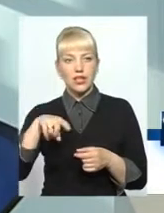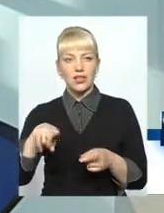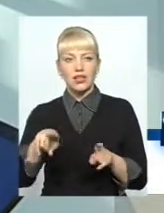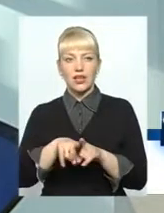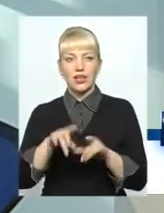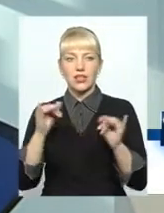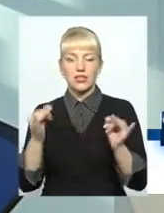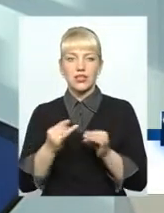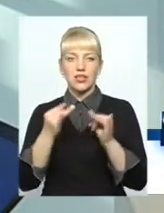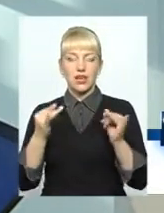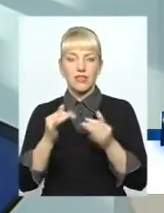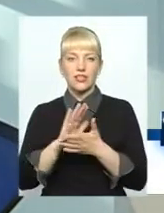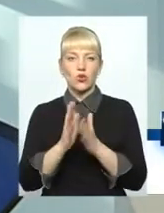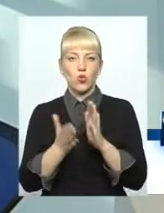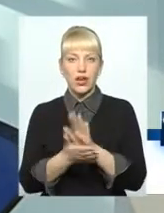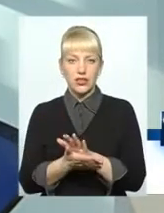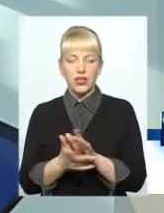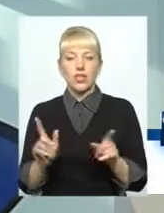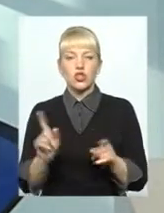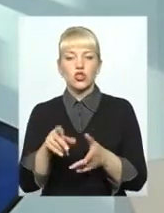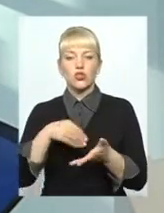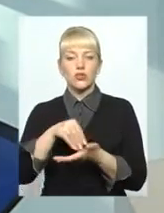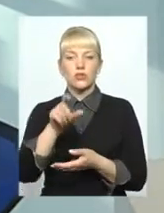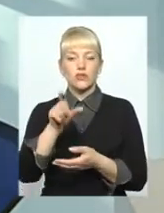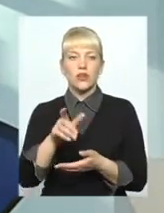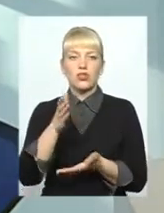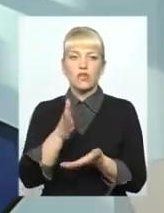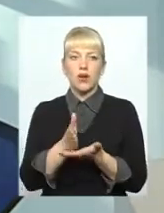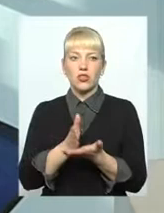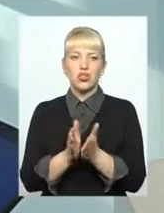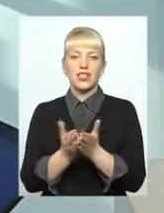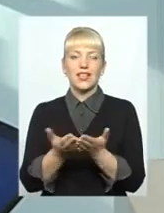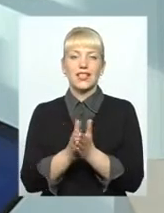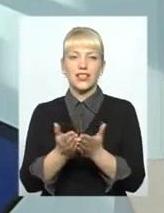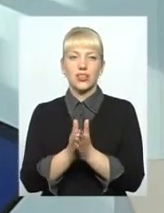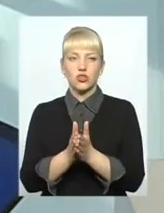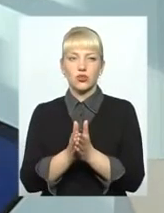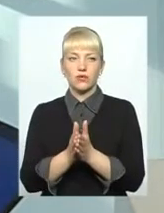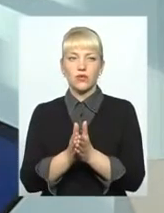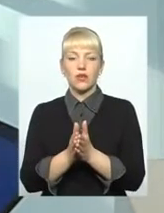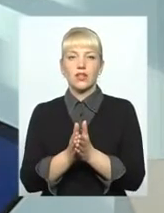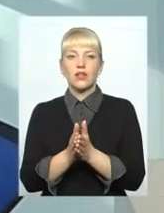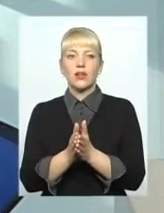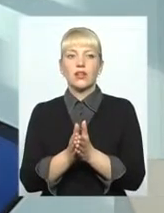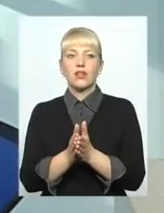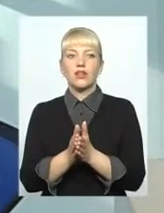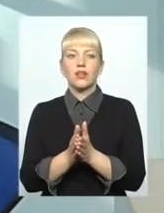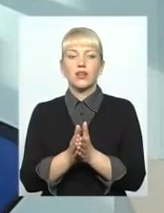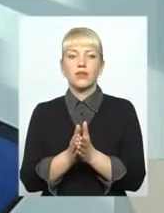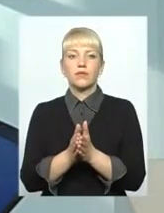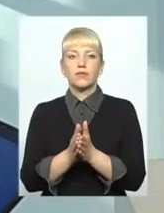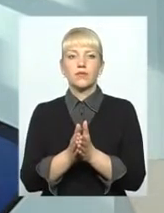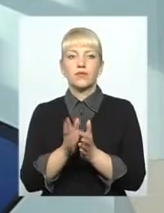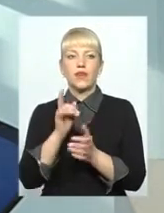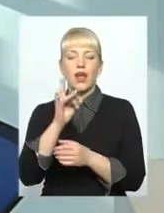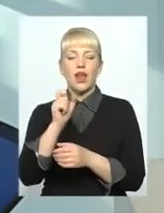інтересна ситуація, що споживач, маючи книжку, відповідно, ми рахунок йому не друкуємо, тому що